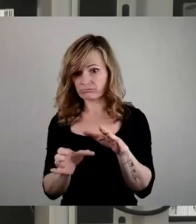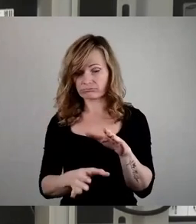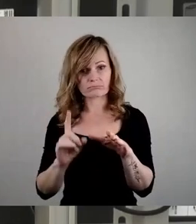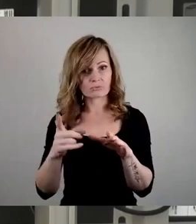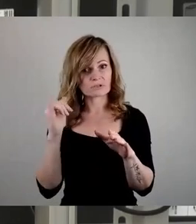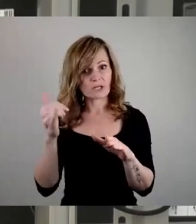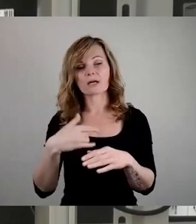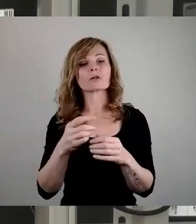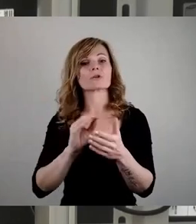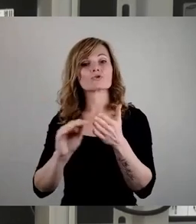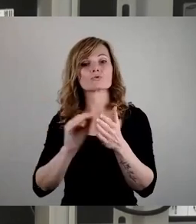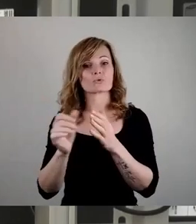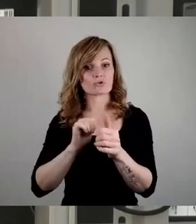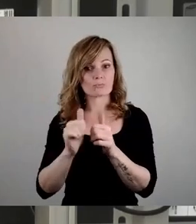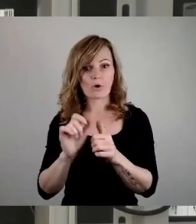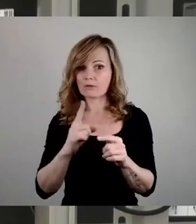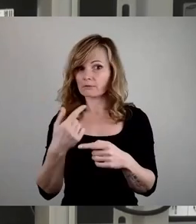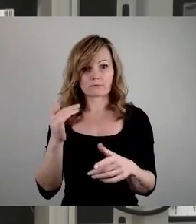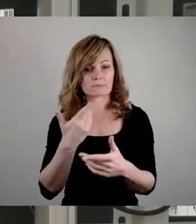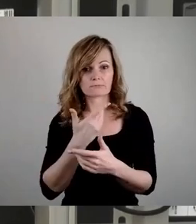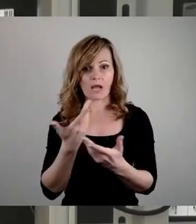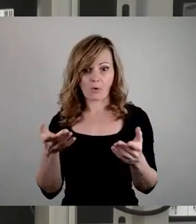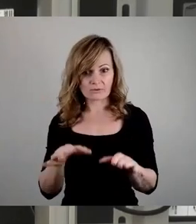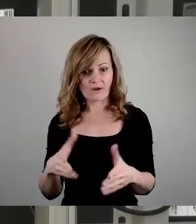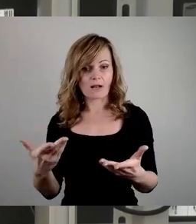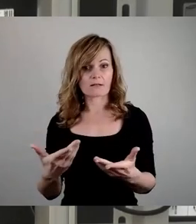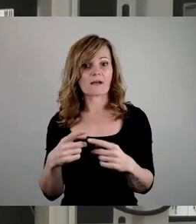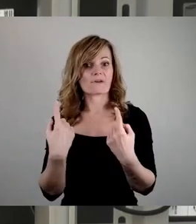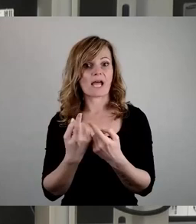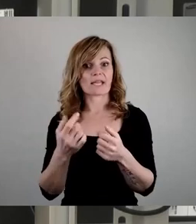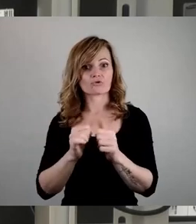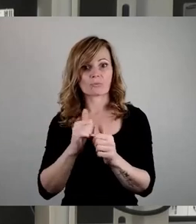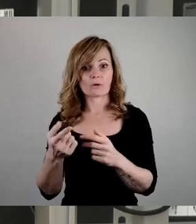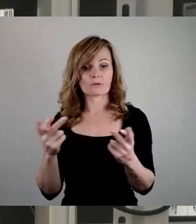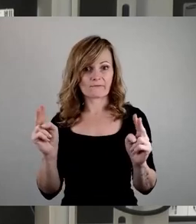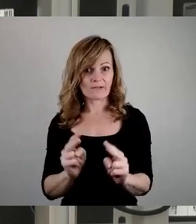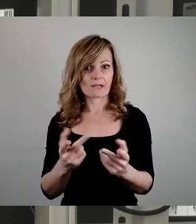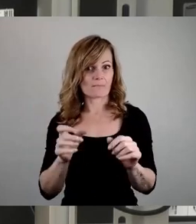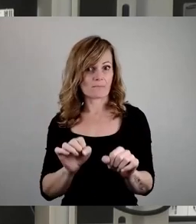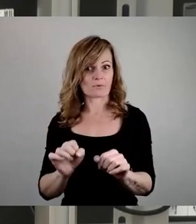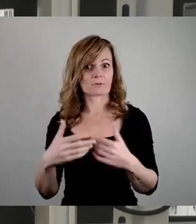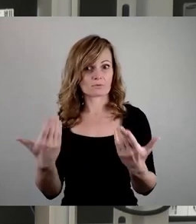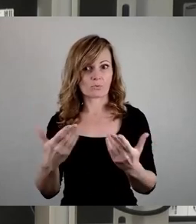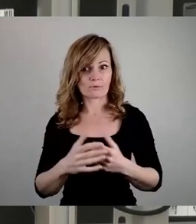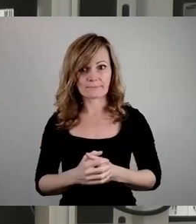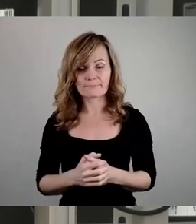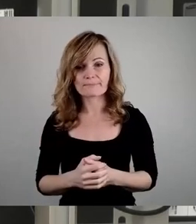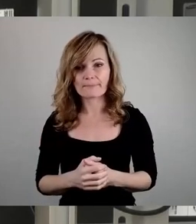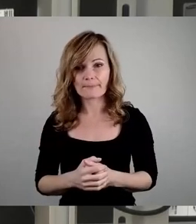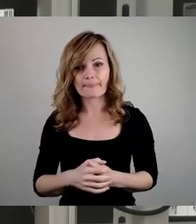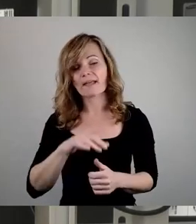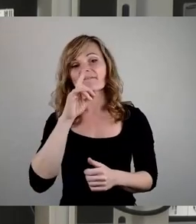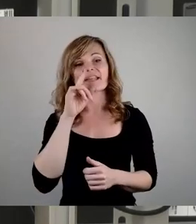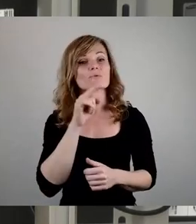Schulsport nicht wie gewohnt stattfinden kann und der Vereinssport vielleicht auch eingeschränkt werden muss. Wenn Sie Standorte ablehnen,